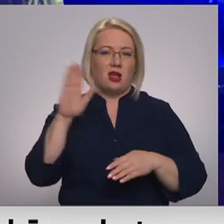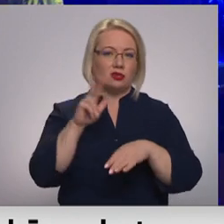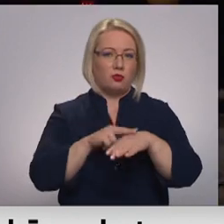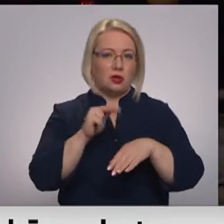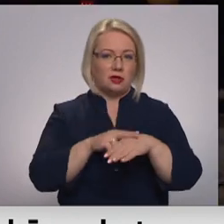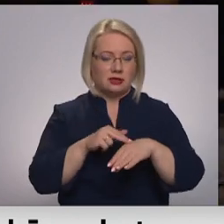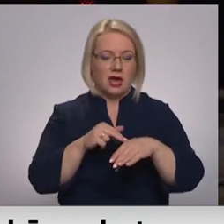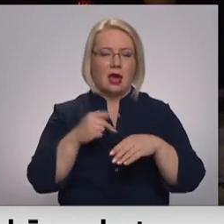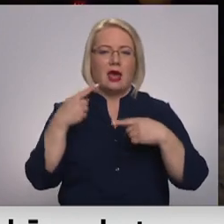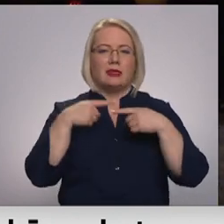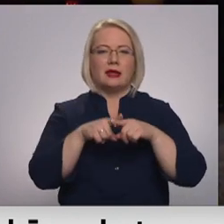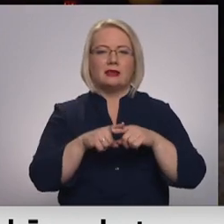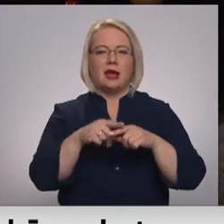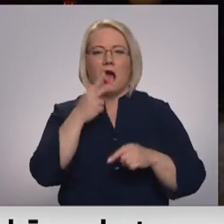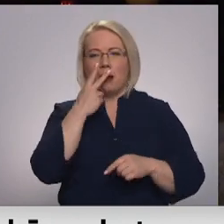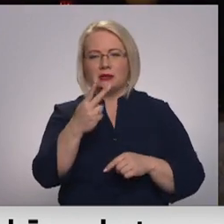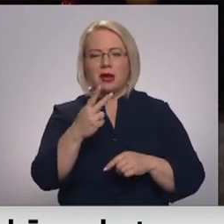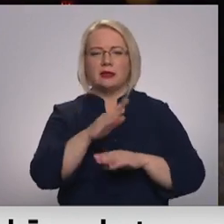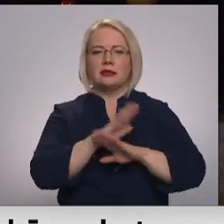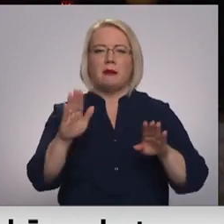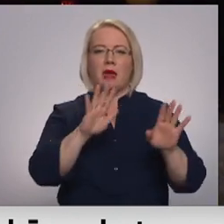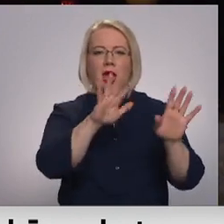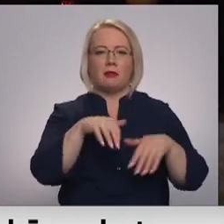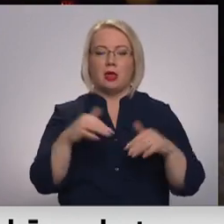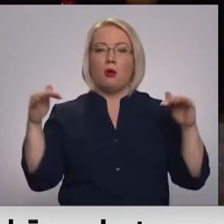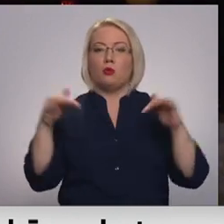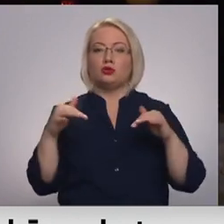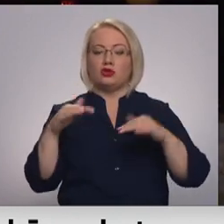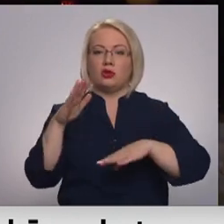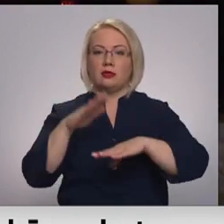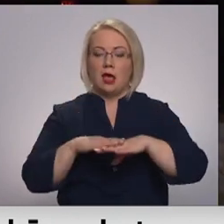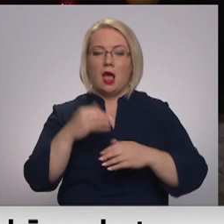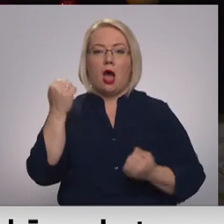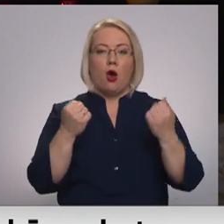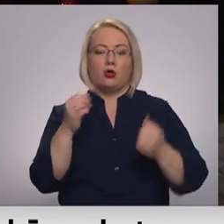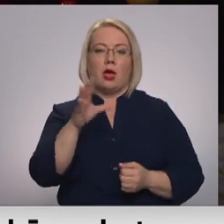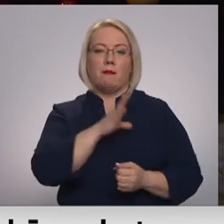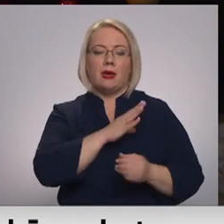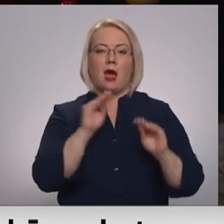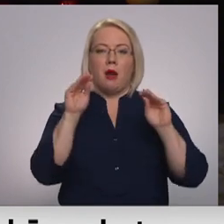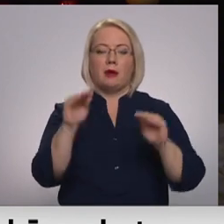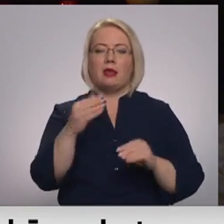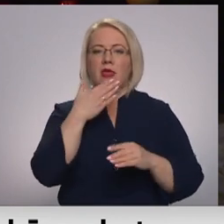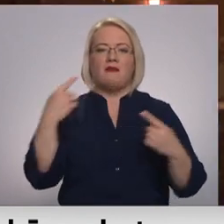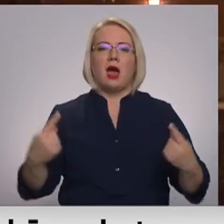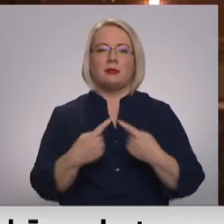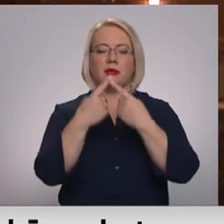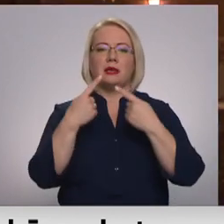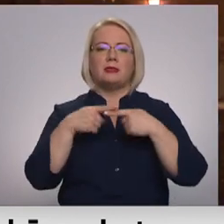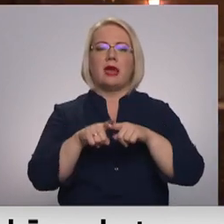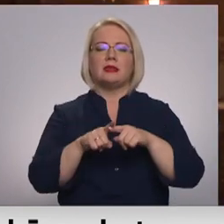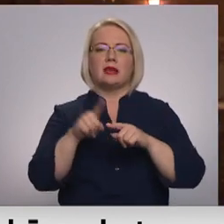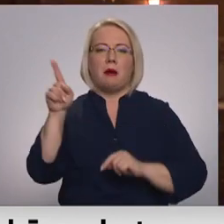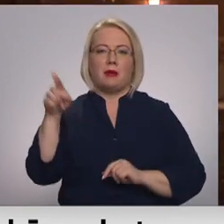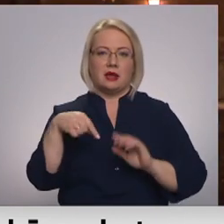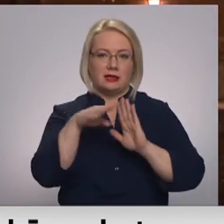precisētiskajā tehniskās apskates netika atņemts pulcēšanās dēļ, auto bijuši aprīkoti neatbilstīgi tehniskajām prasībām.